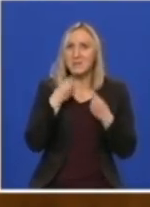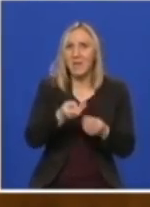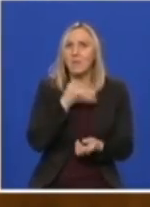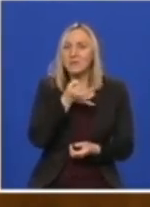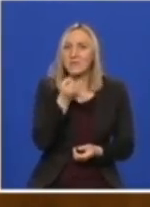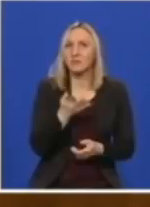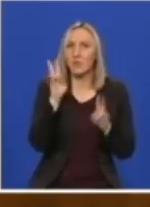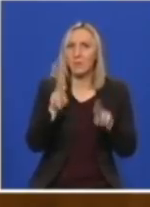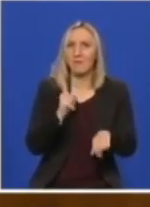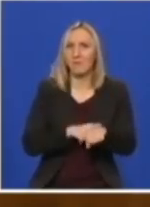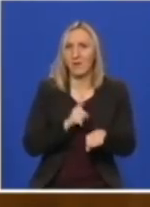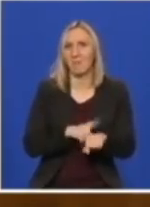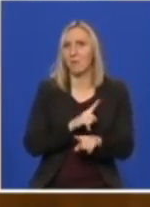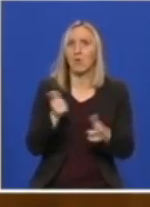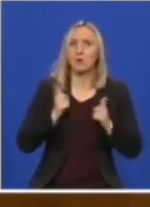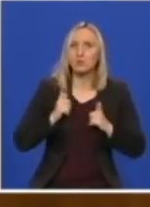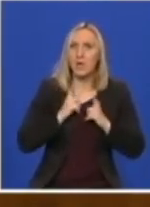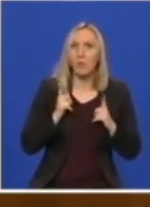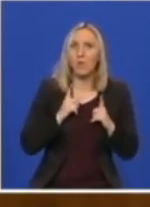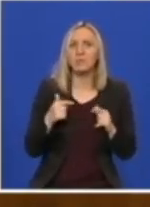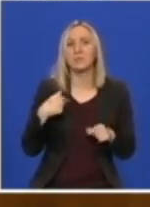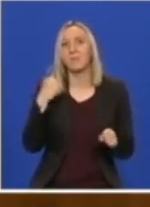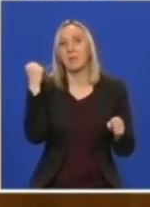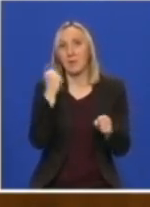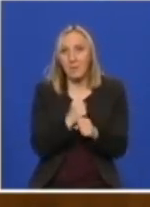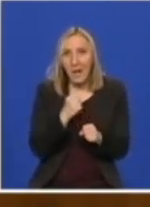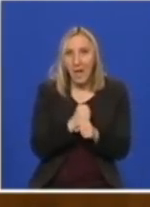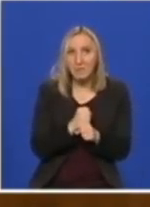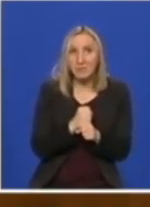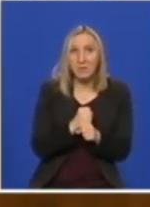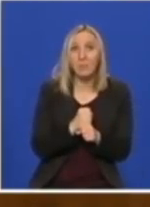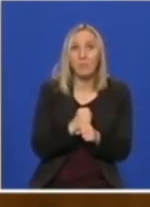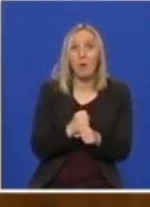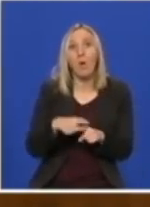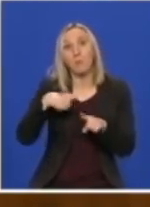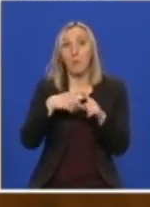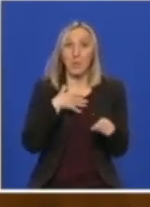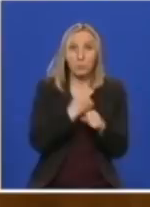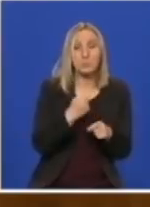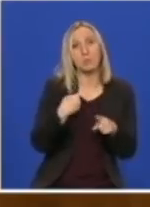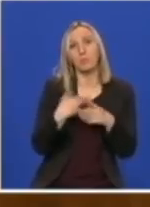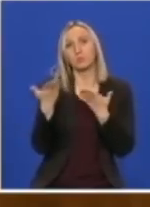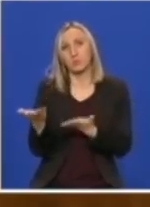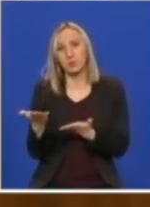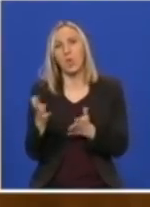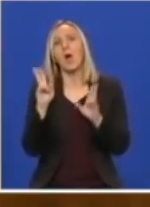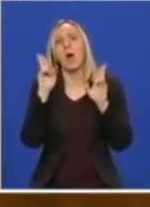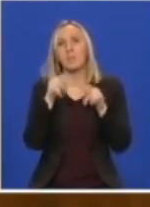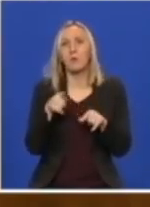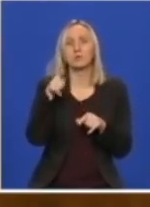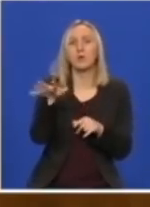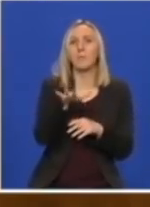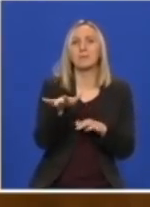nemojte u ovom trenutku da očekujete od nas da radimo uz ove rutinski posao, ali to svakako može da se savlada iz oblasti